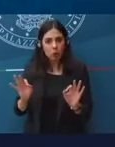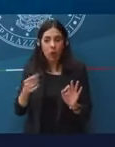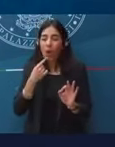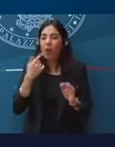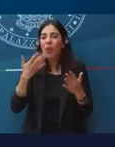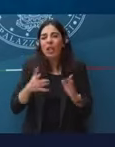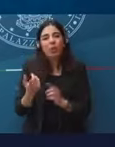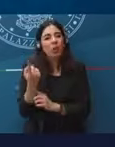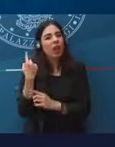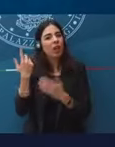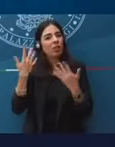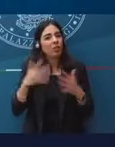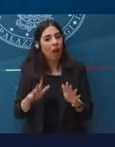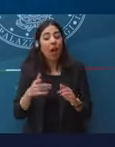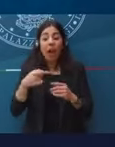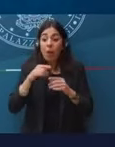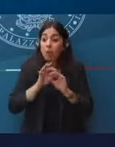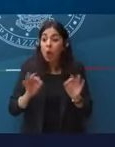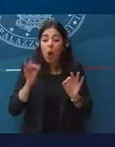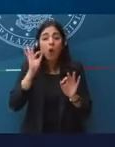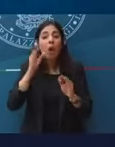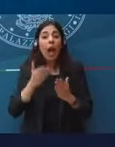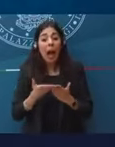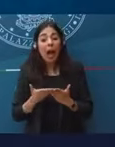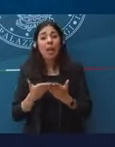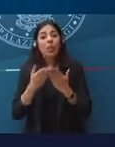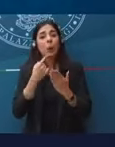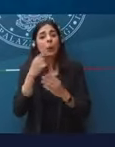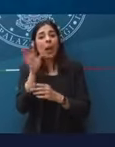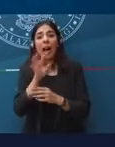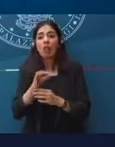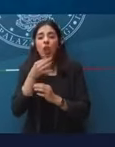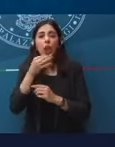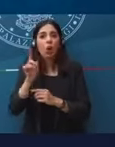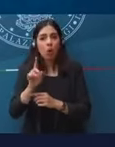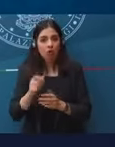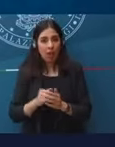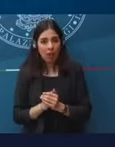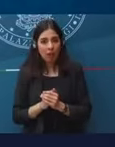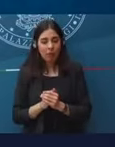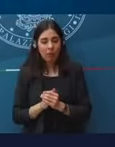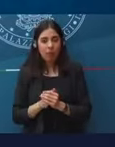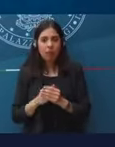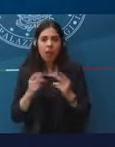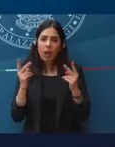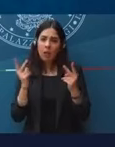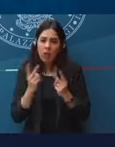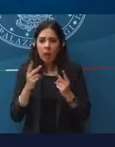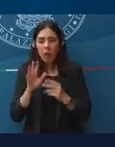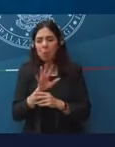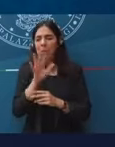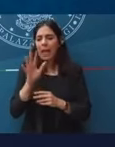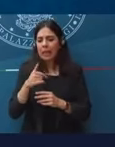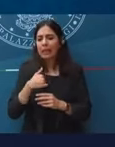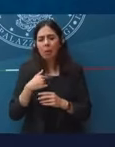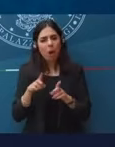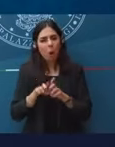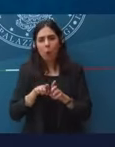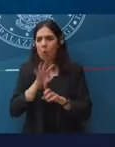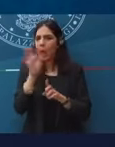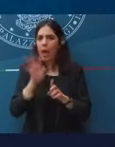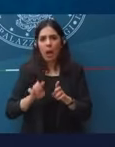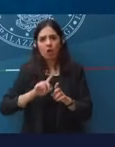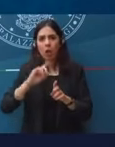ed è per aiutare queste regioni. Però su quel fronte l'impressione che ho è che ci sia ampia disponibilità alla collaborazione.